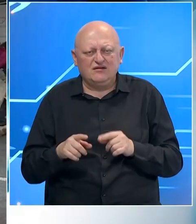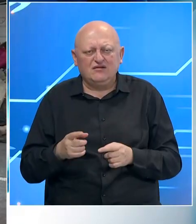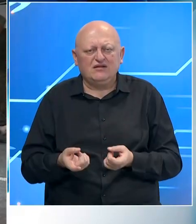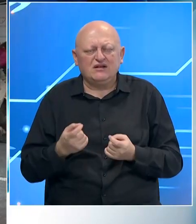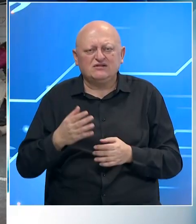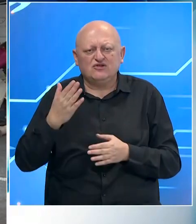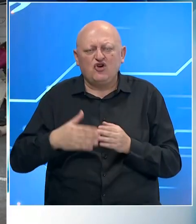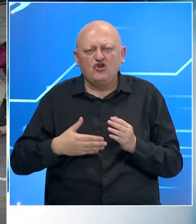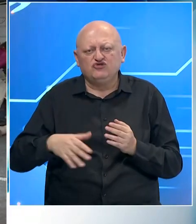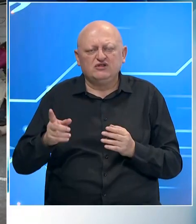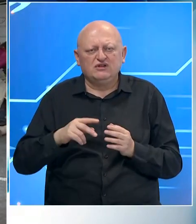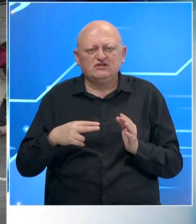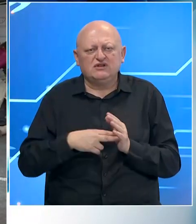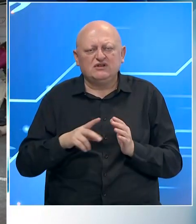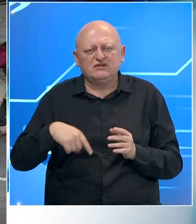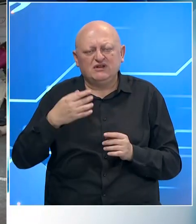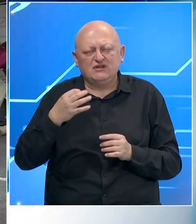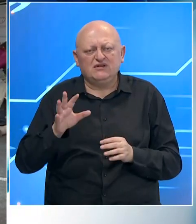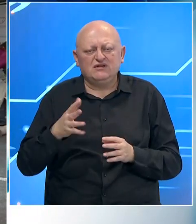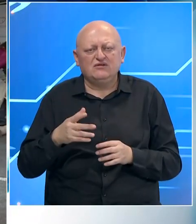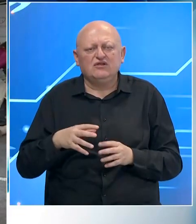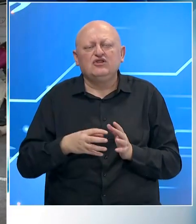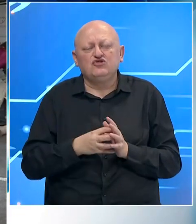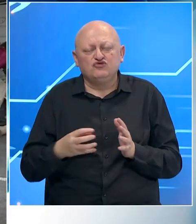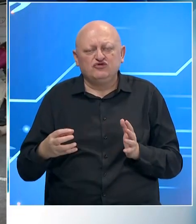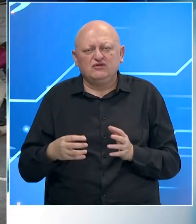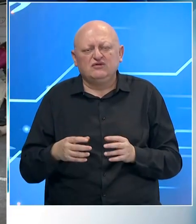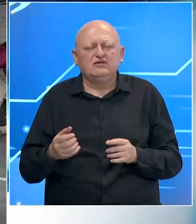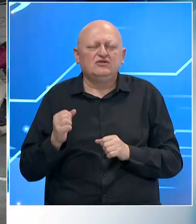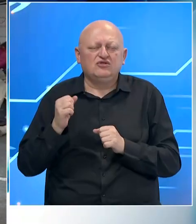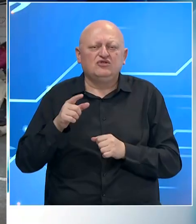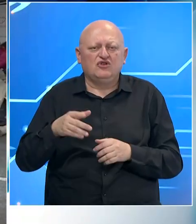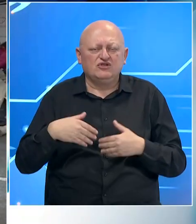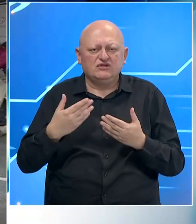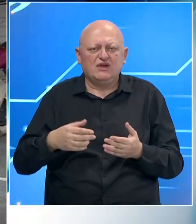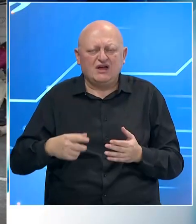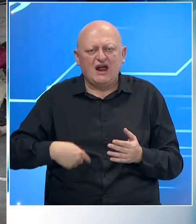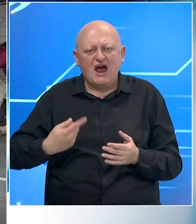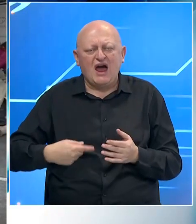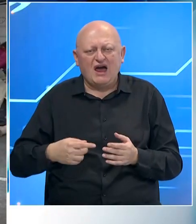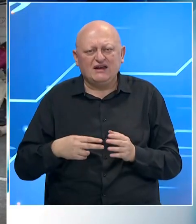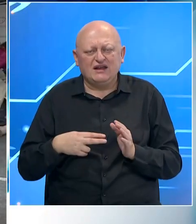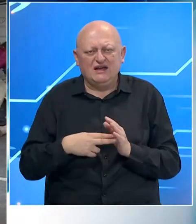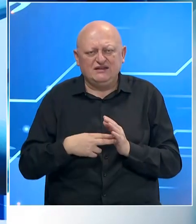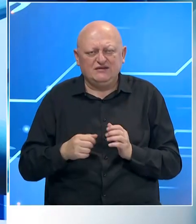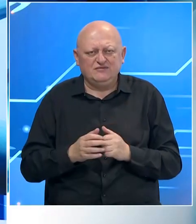potpuno osječena. Neće imati struje narednih dana, možda čak i duže, tako da ćemo do njih dostaviti agregate.